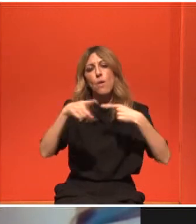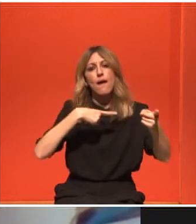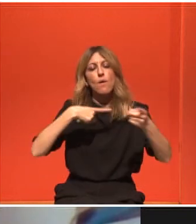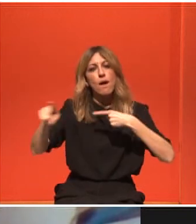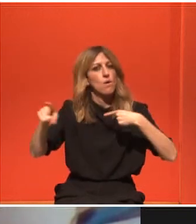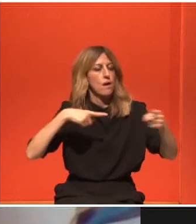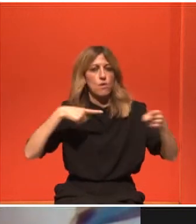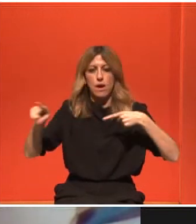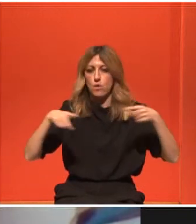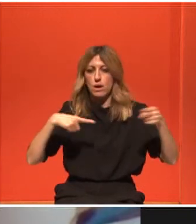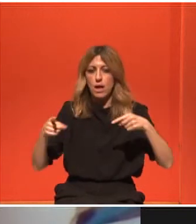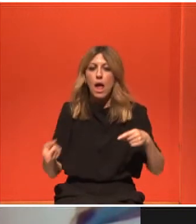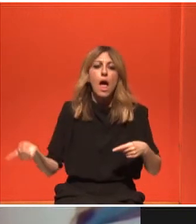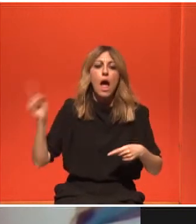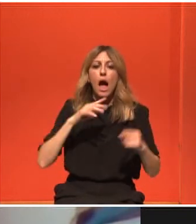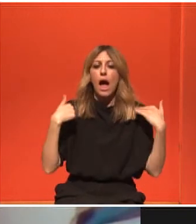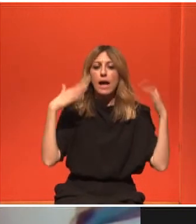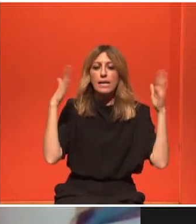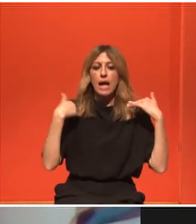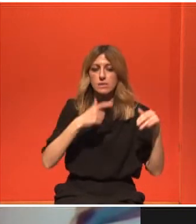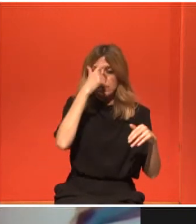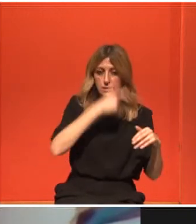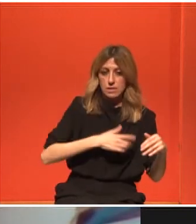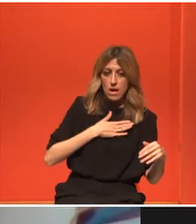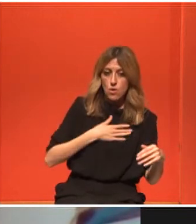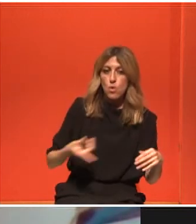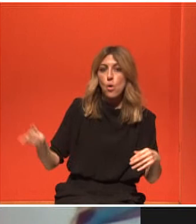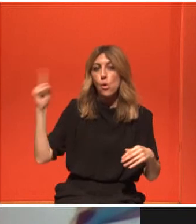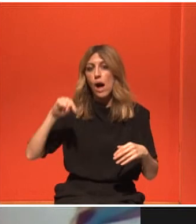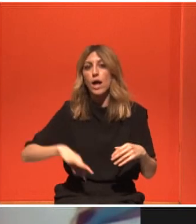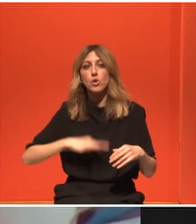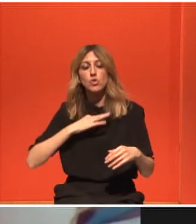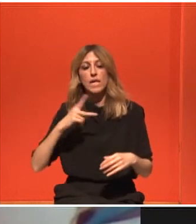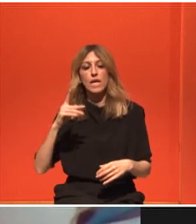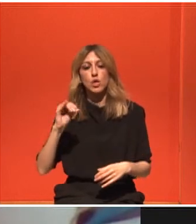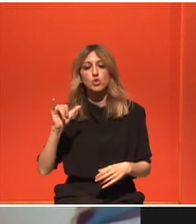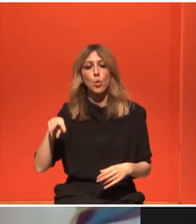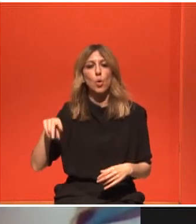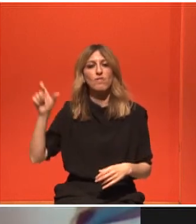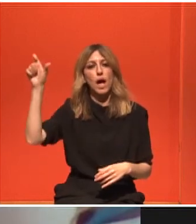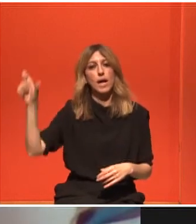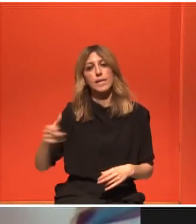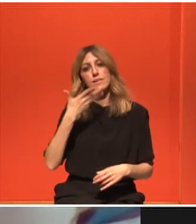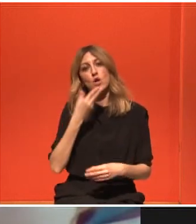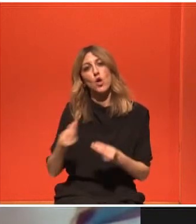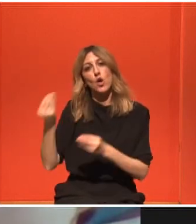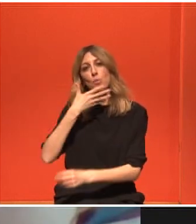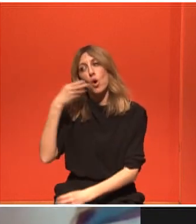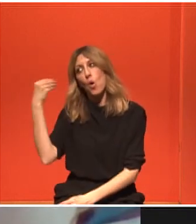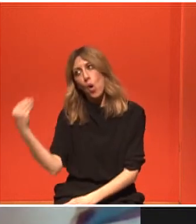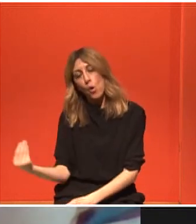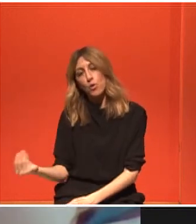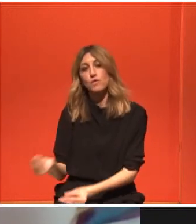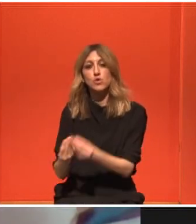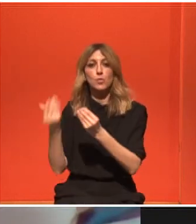Άλλη θεραπευτική άσκηση θα κάνω εγώ, άλλη ο κύριος Κουλουβάρης, ο οποίος είναι πιο νέος και πιο σπαφάτος και πιο όμορφος παρότι είναι από το ίδιο κοριό.